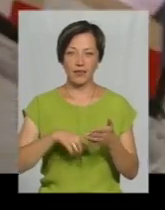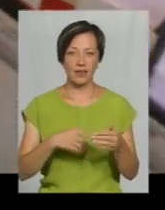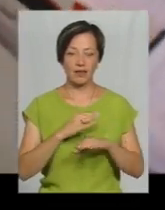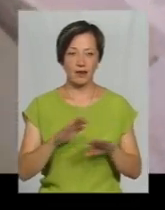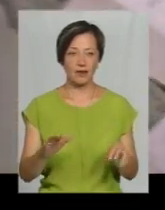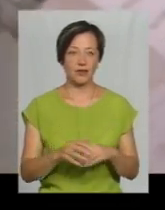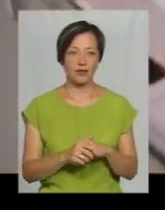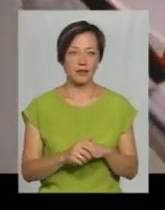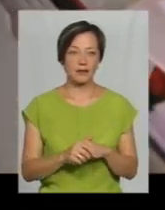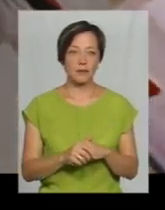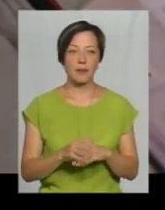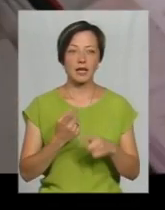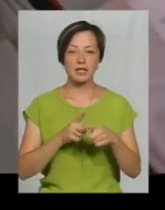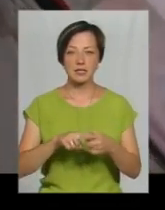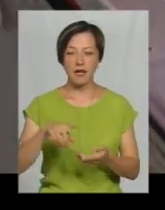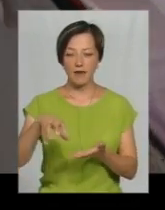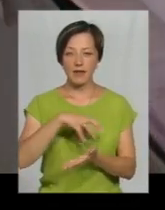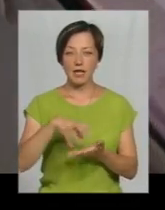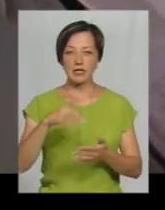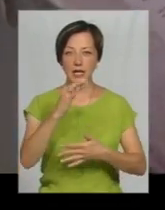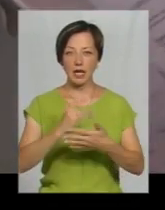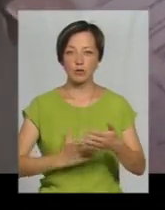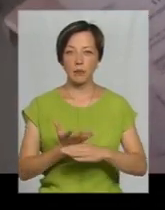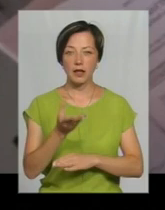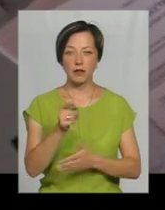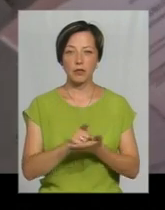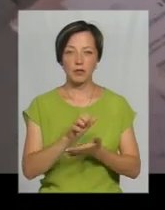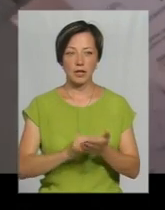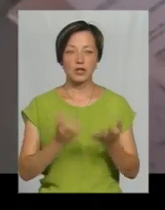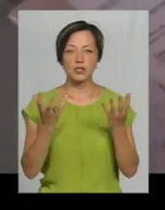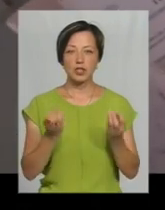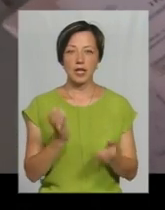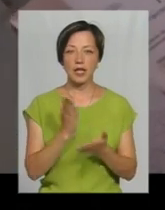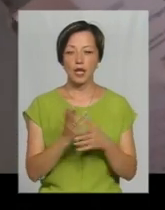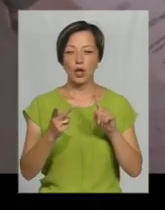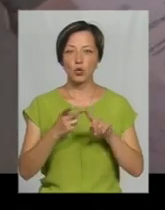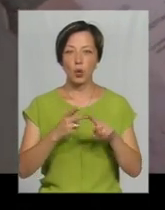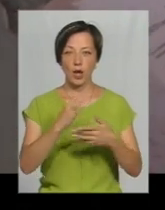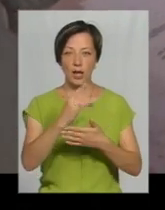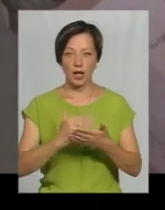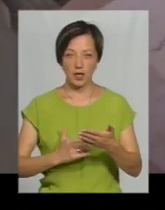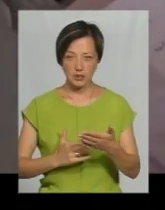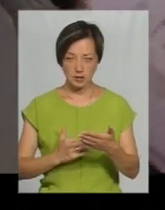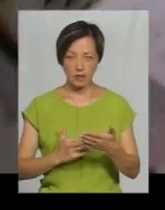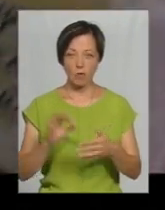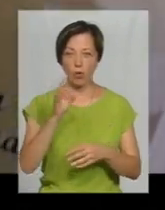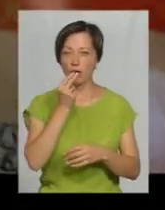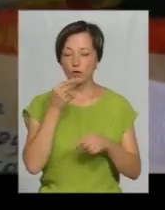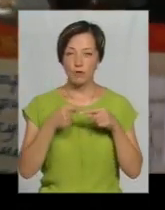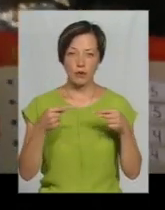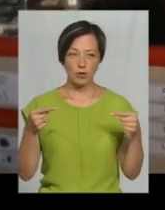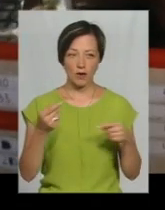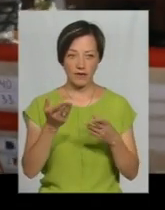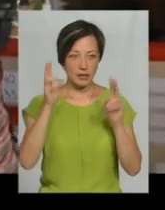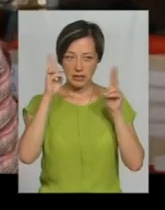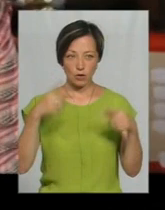Це витяг з реєстру платної податки. Це є реєстр операторів і потужності харчових підлітків. Ви не